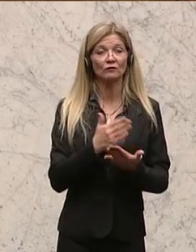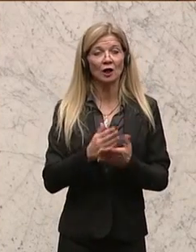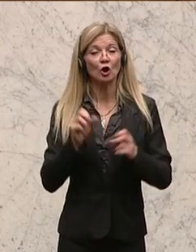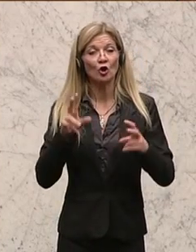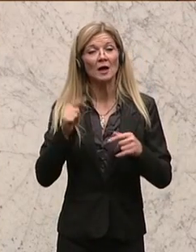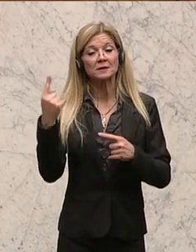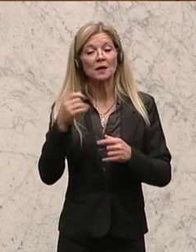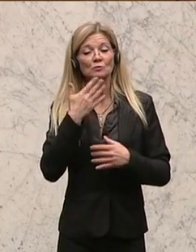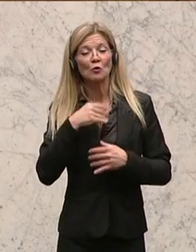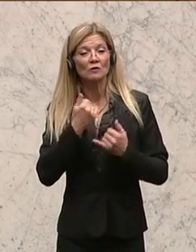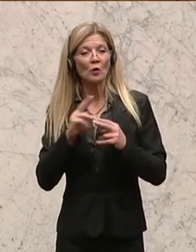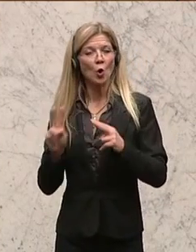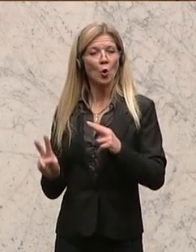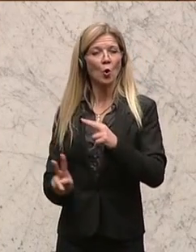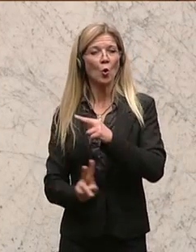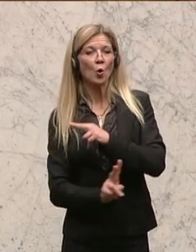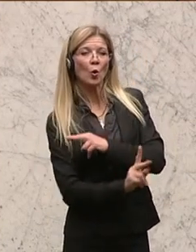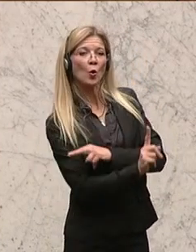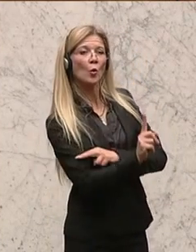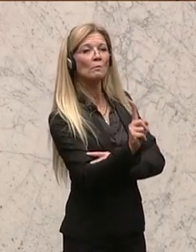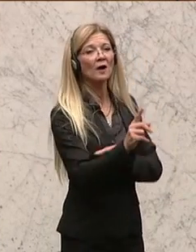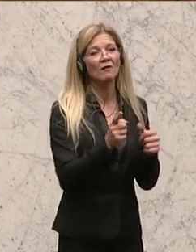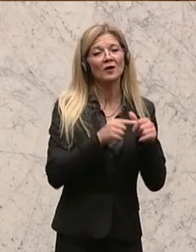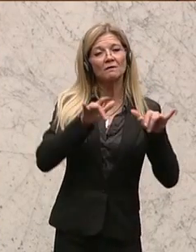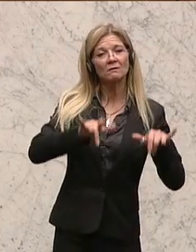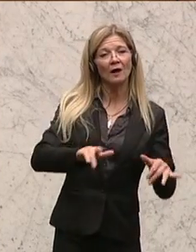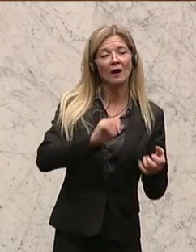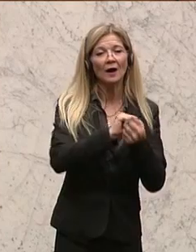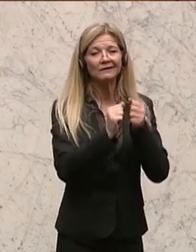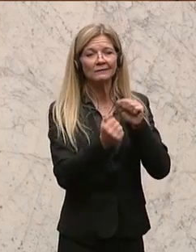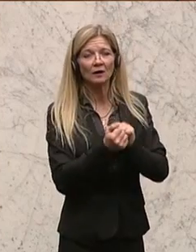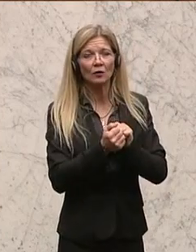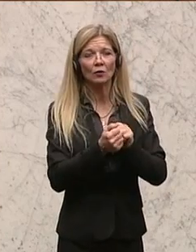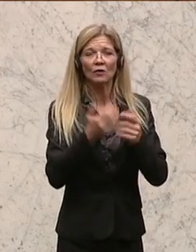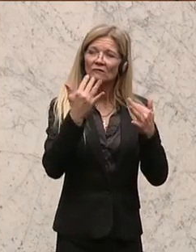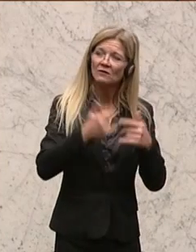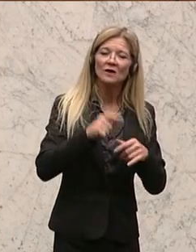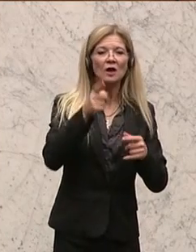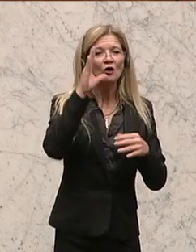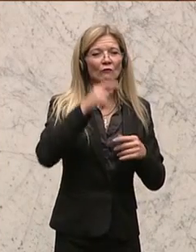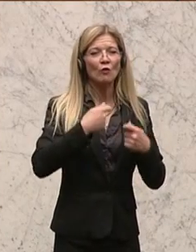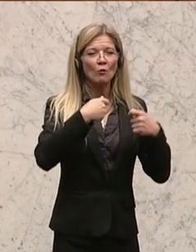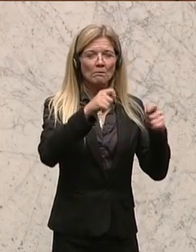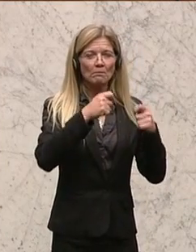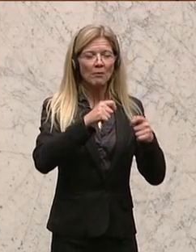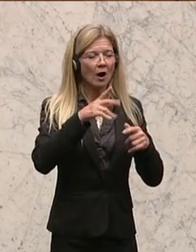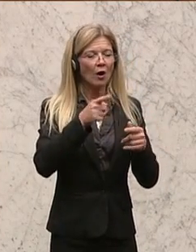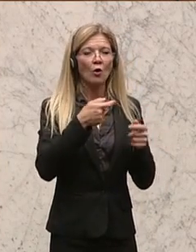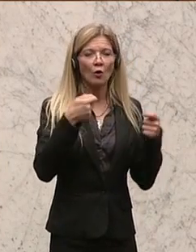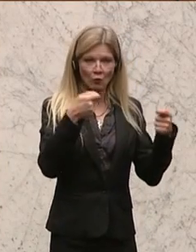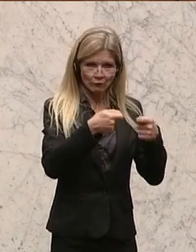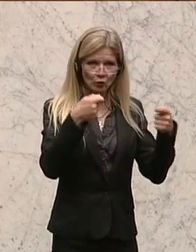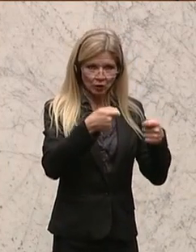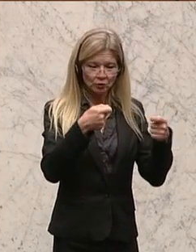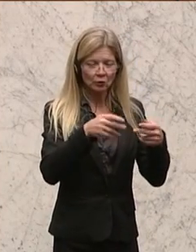unterwandern wollen, als sie sagen, nur wenn wir eine Änderung der Tarife bei dem Wohnbauförderungsbeitrag machen, dann wollen wir